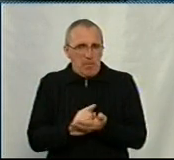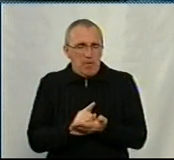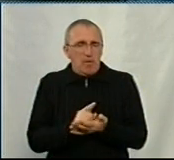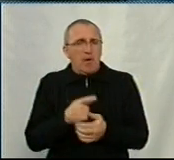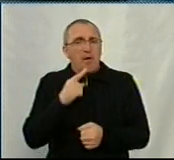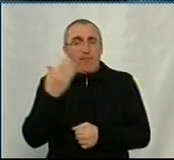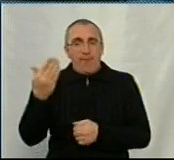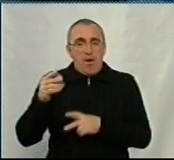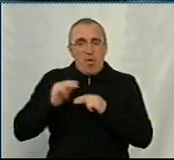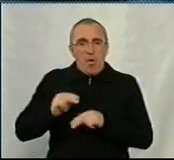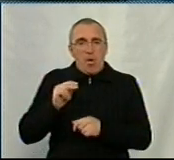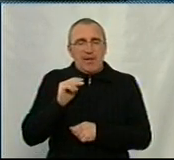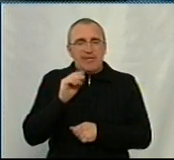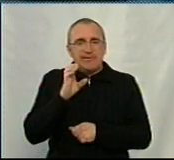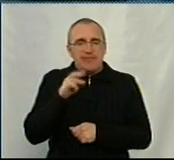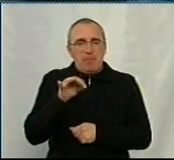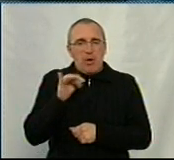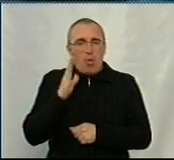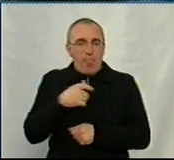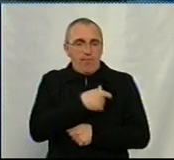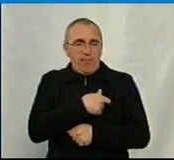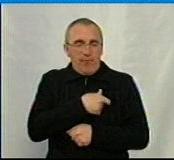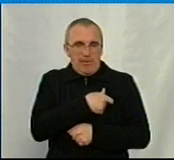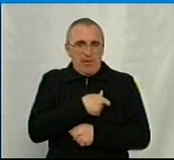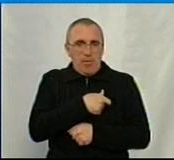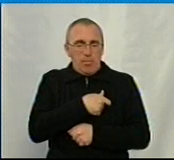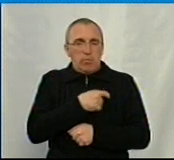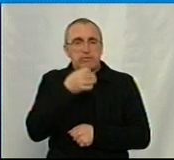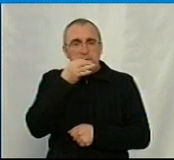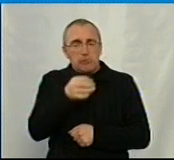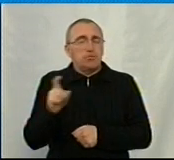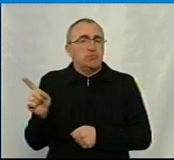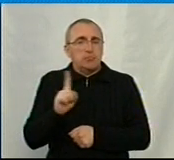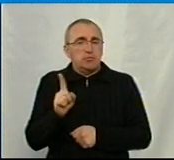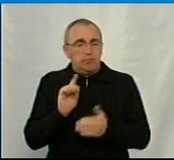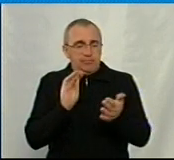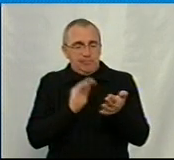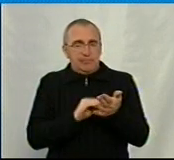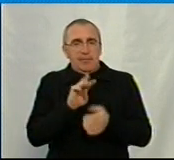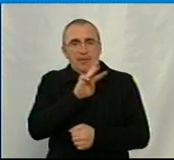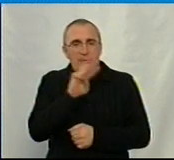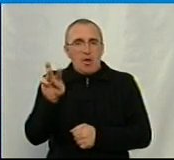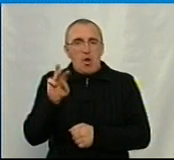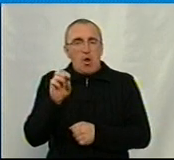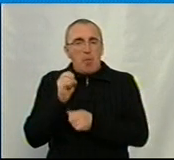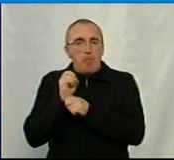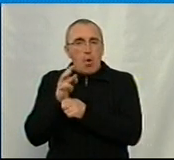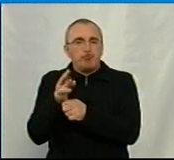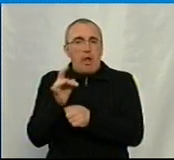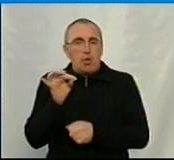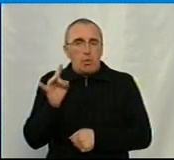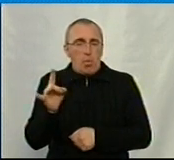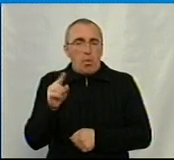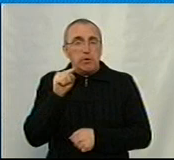Ваш колега Володимир Смірнов, депутат міської ради, написав про те, що, цитує його сайт «Прожектор», про те, що,